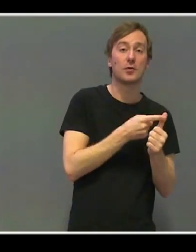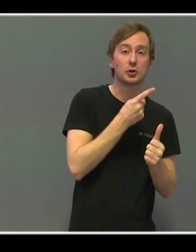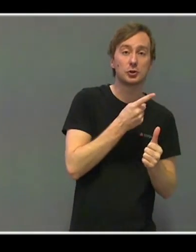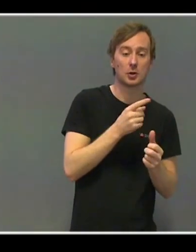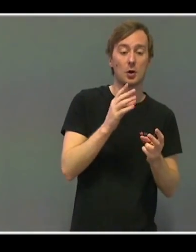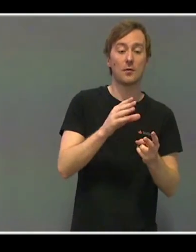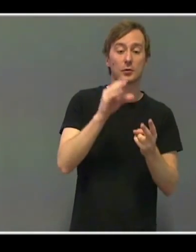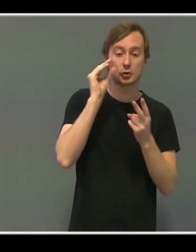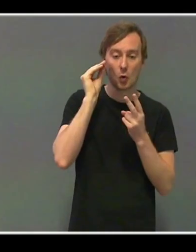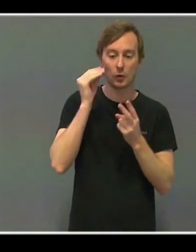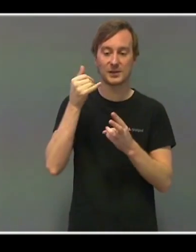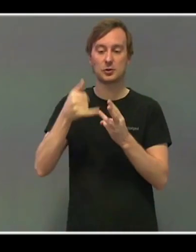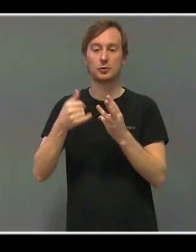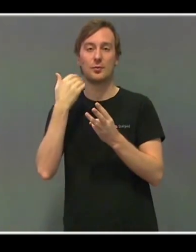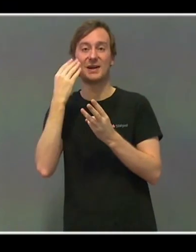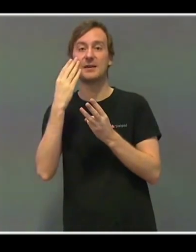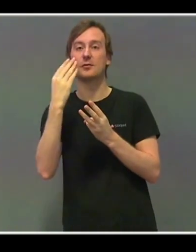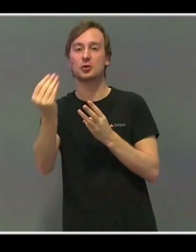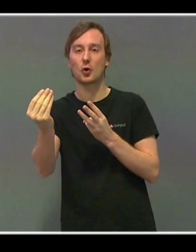å bli forstått.